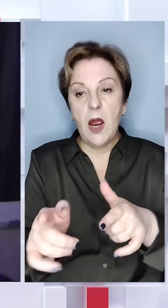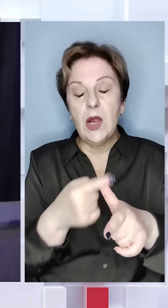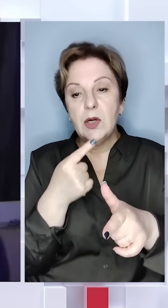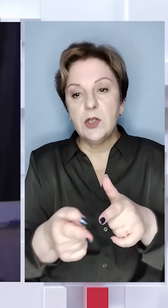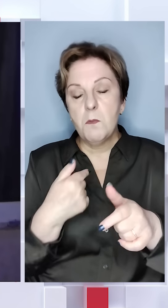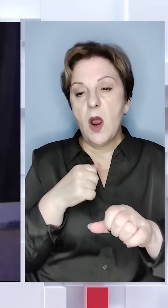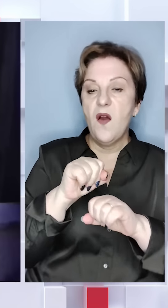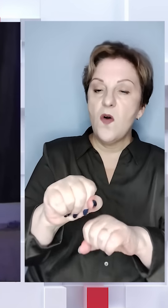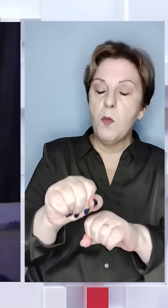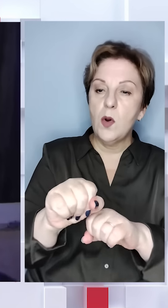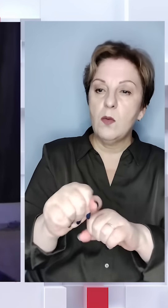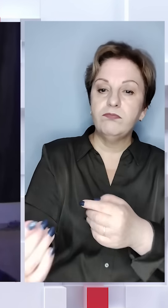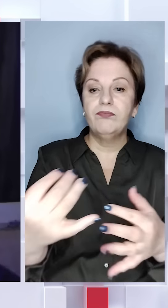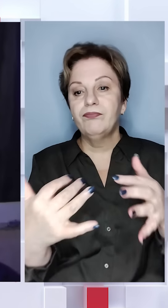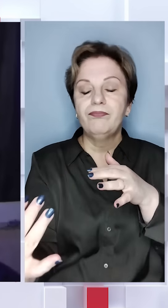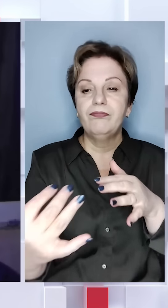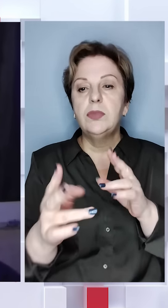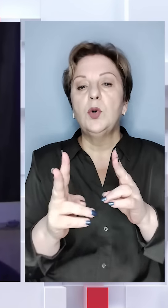атакуємо, чи ми більше в обороні стоїмо.